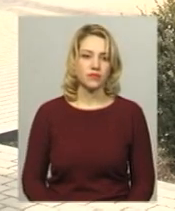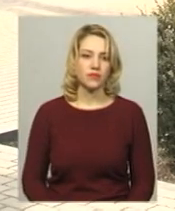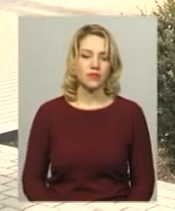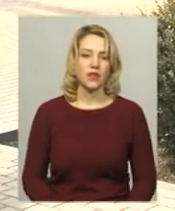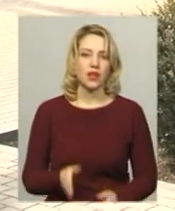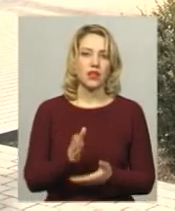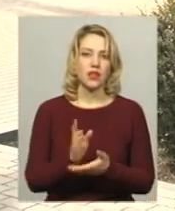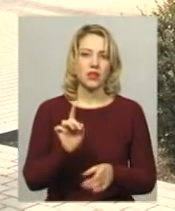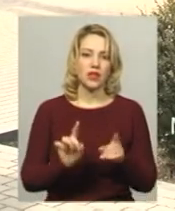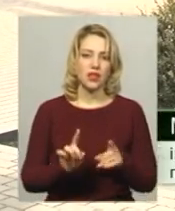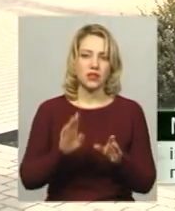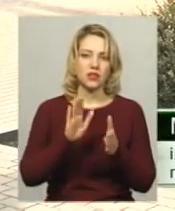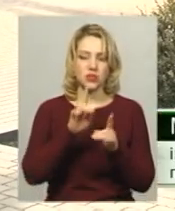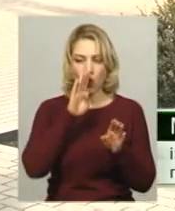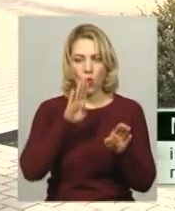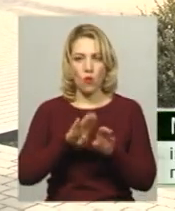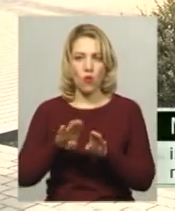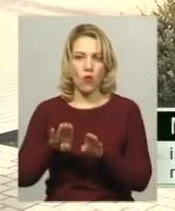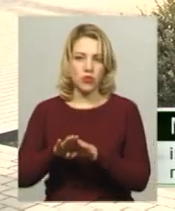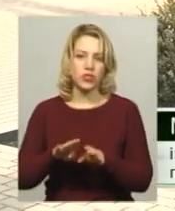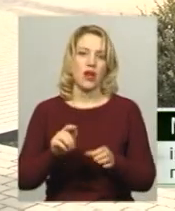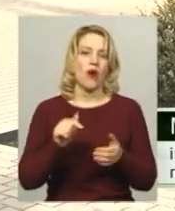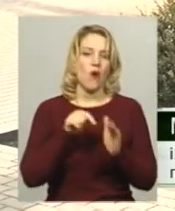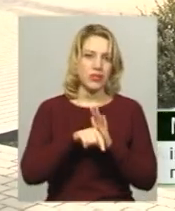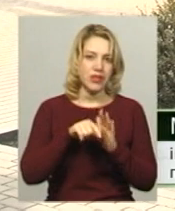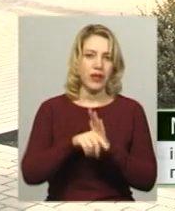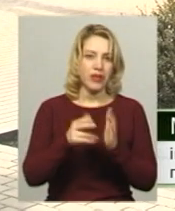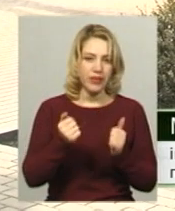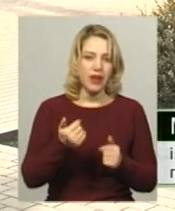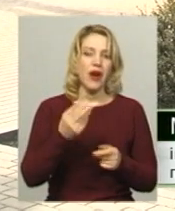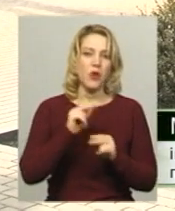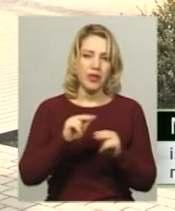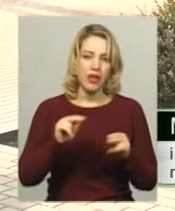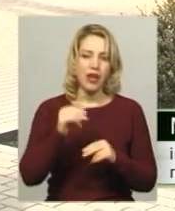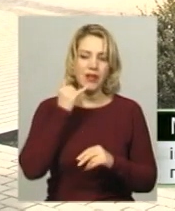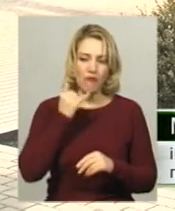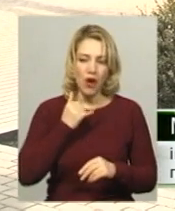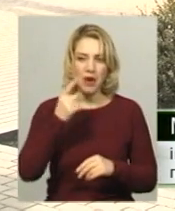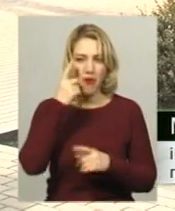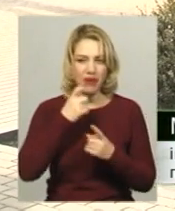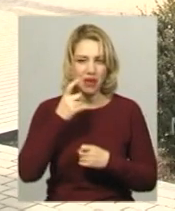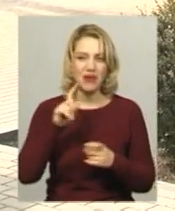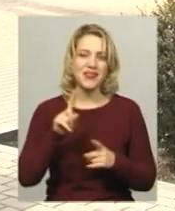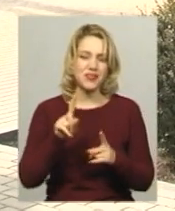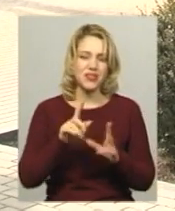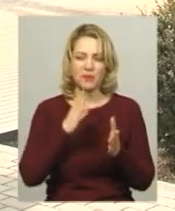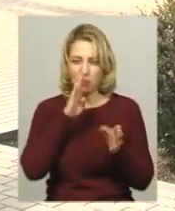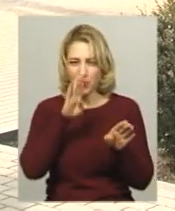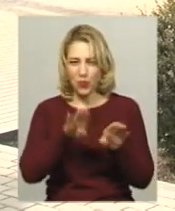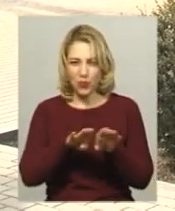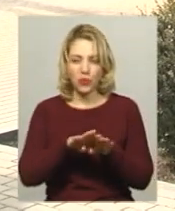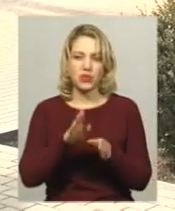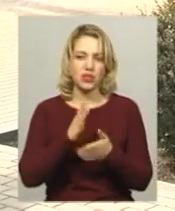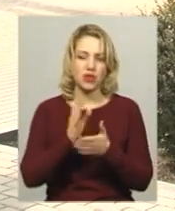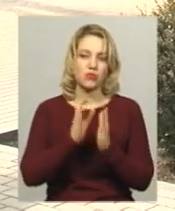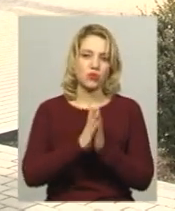Є деякі схожі ознаки на булінг, так таке є. Тобто вчителі дзвонять до нас, повідомляють, що щось таке схоже є, і